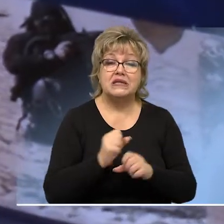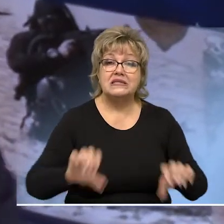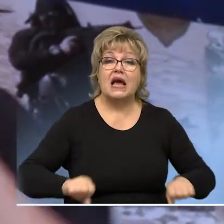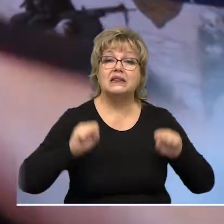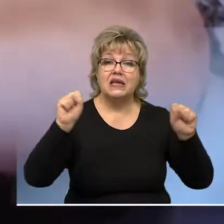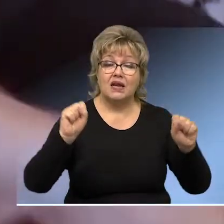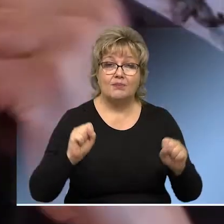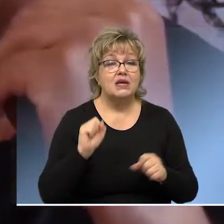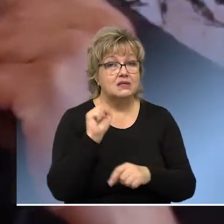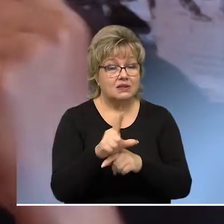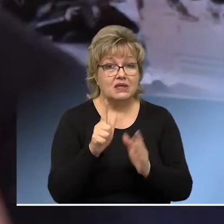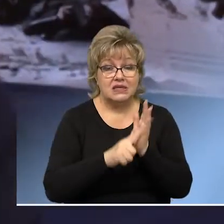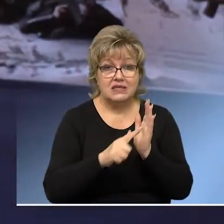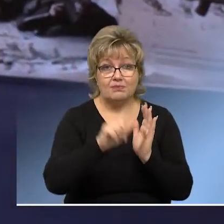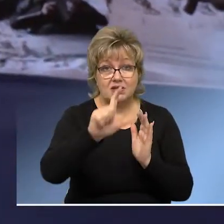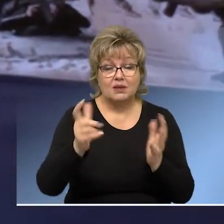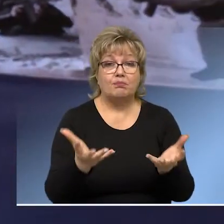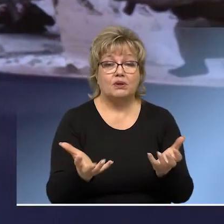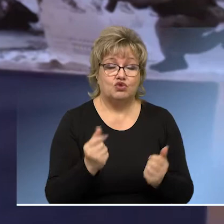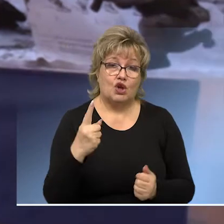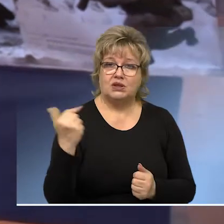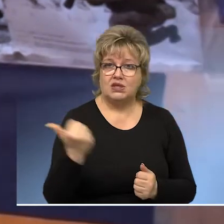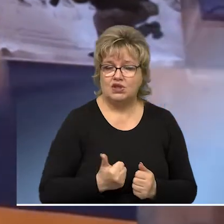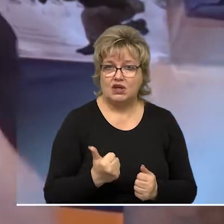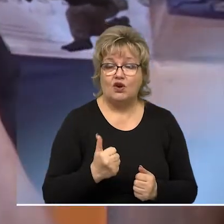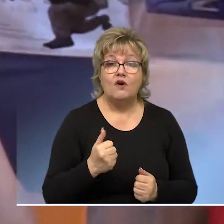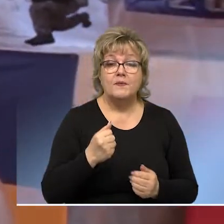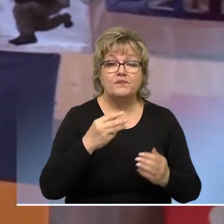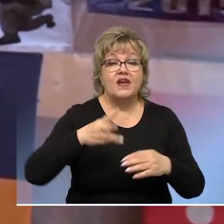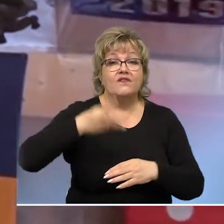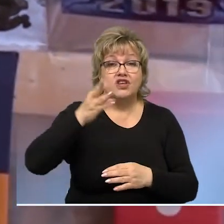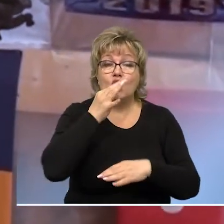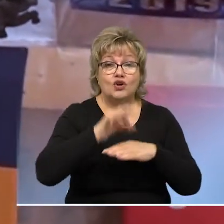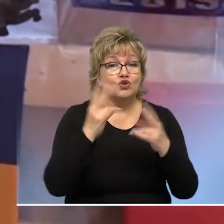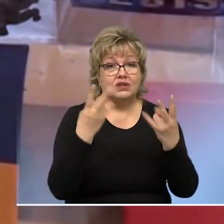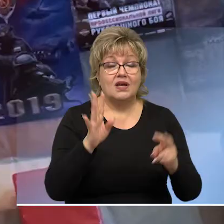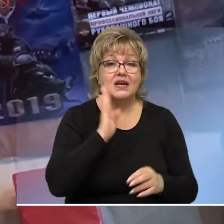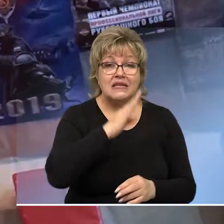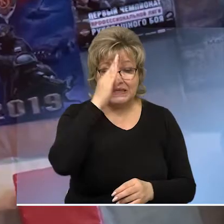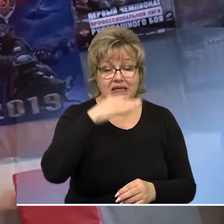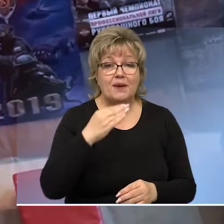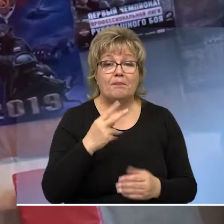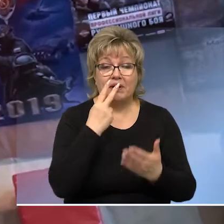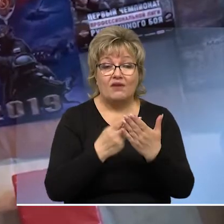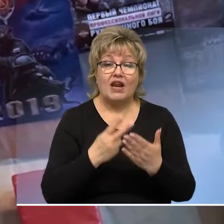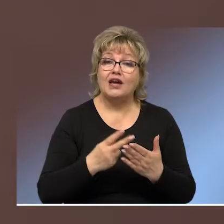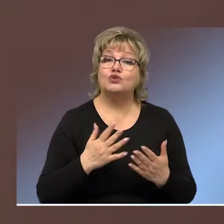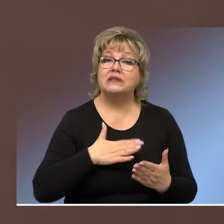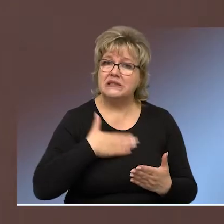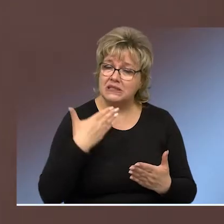выполнить с гантелями. Задания 70 борцов получают на неделю. В виде отчетов Зайцев не требует, родители проявляют инициативу.